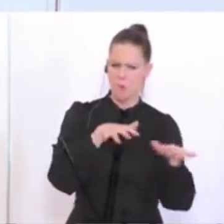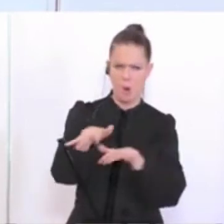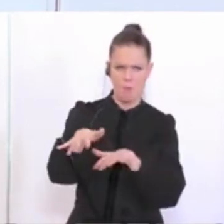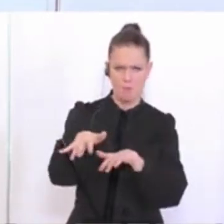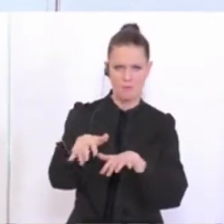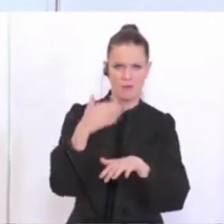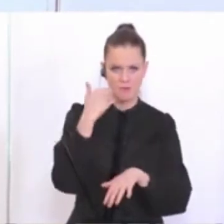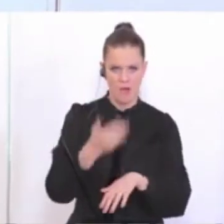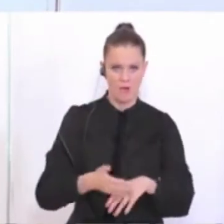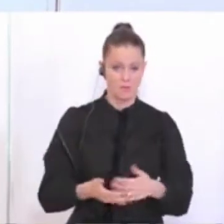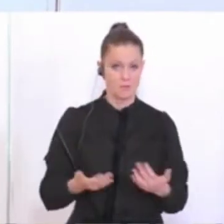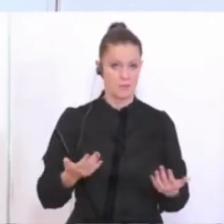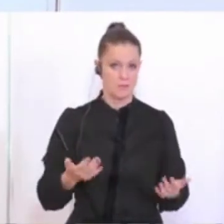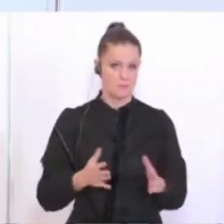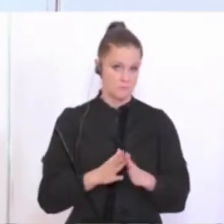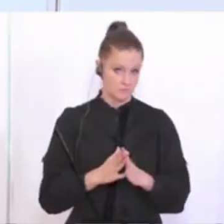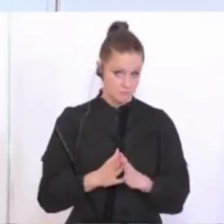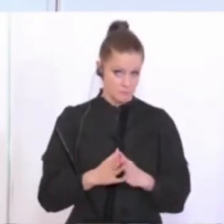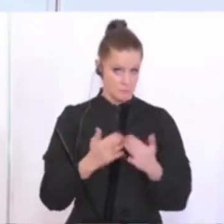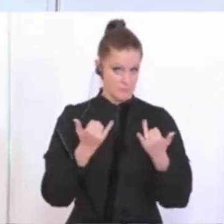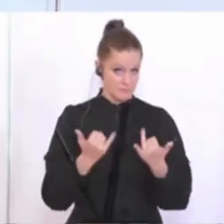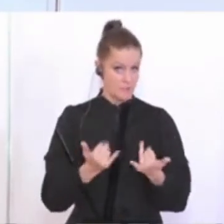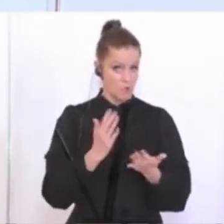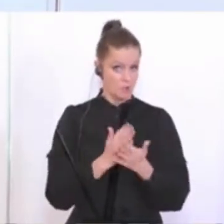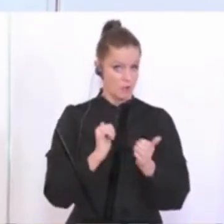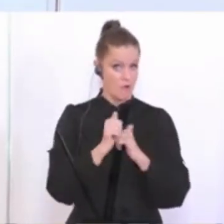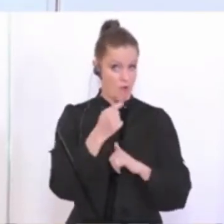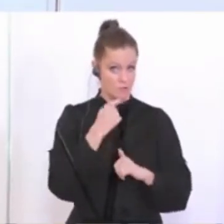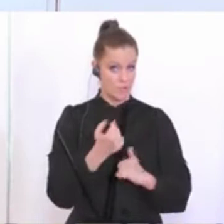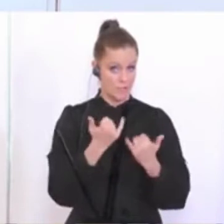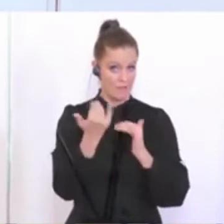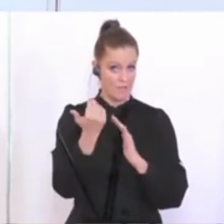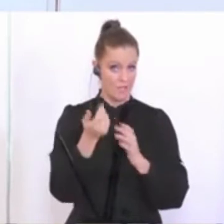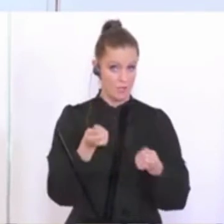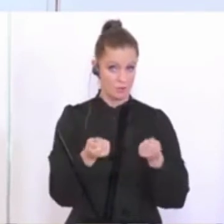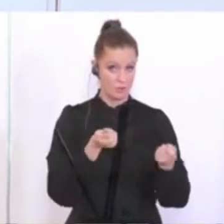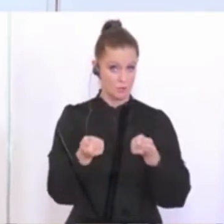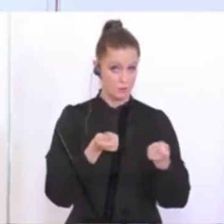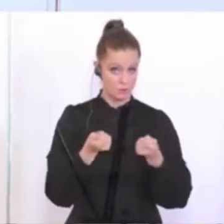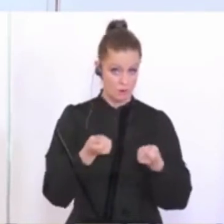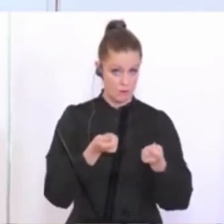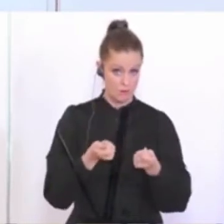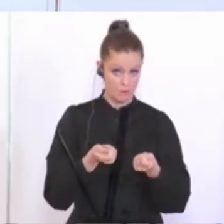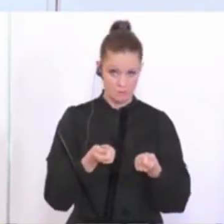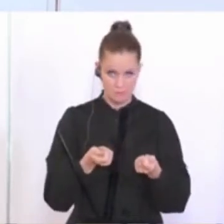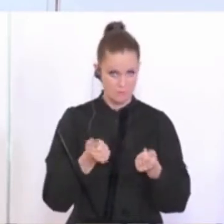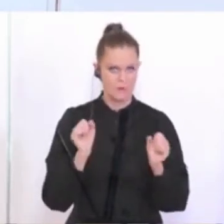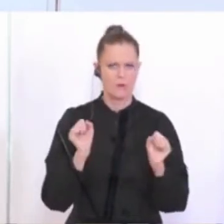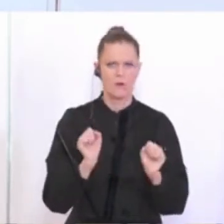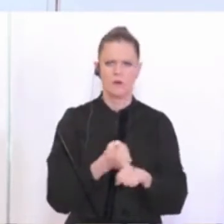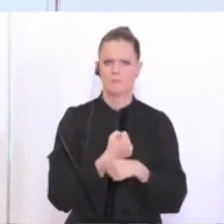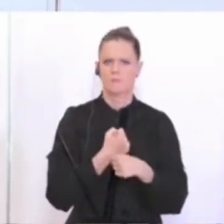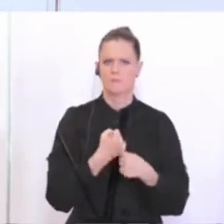Ausgang und ich beglückwünsche all jene, die jetzt sich schon sagen trauen, wie sie das dann regeln, dass die nicht alle auf engstem Kontakt